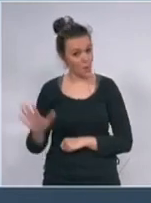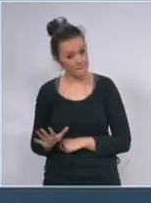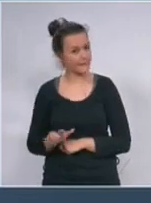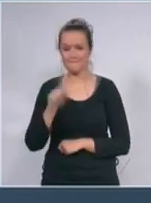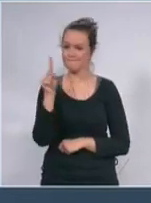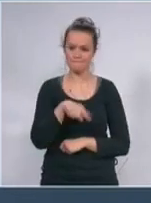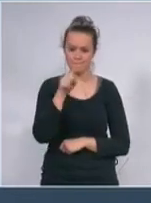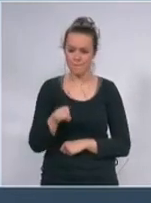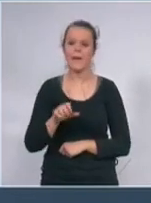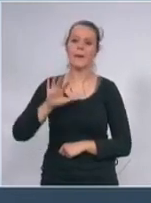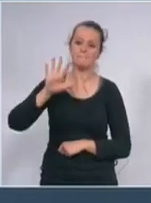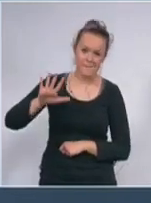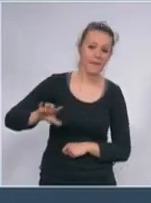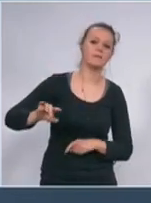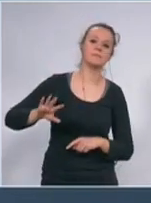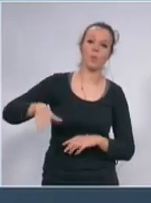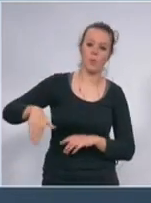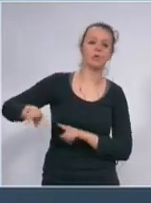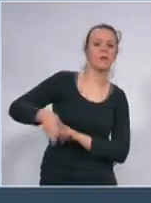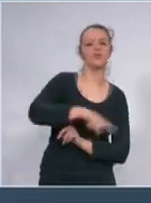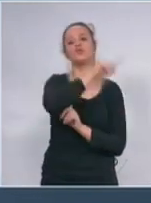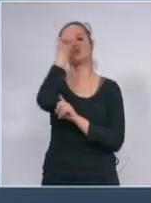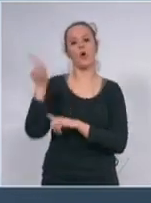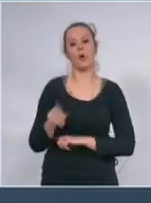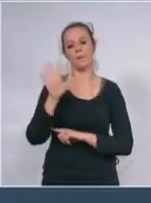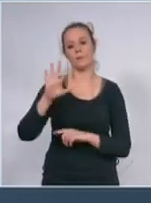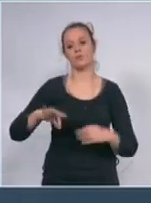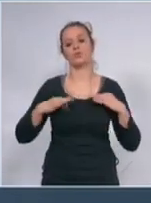od 17 do 5 ujutru. da 12 sati